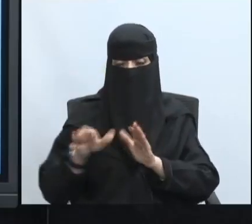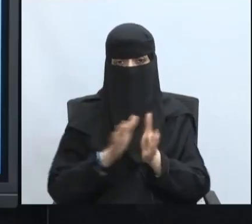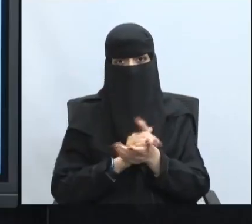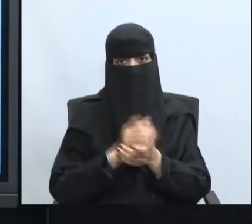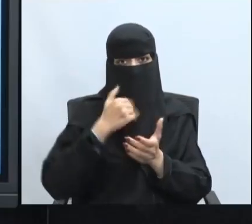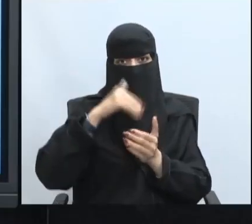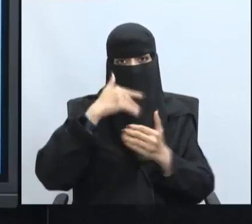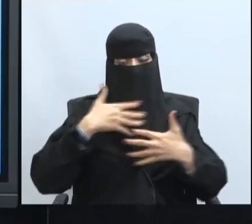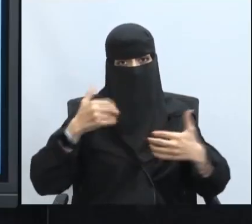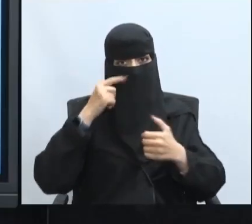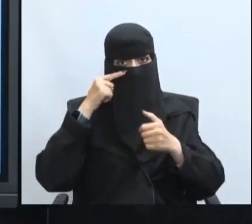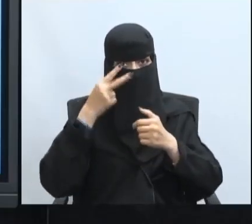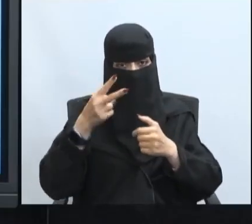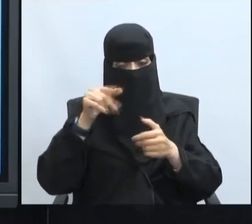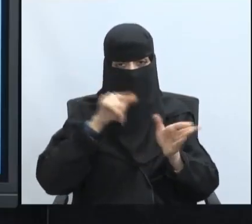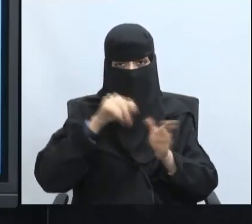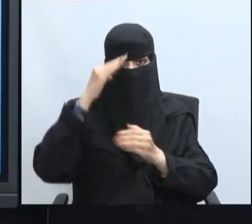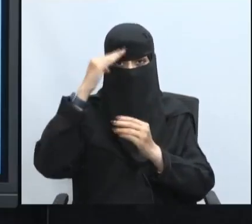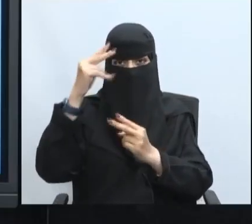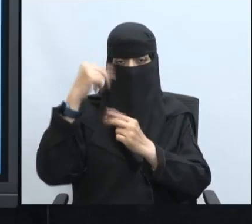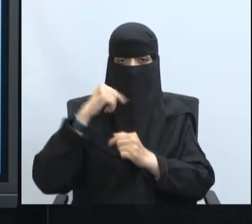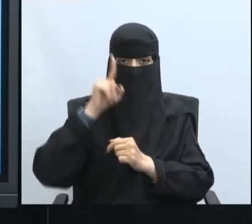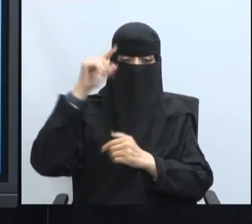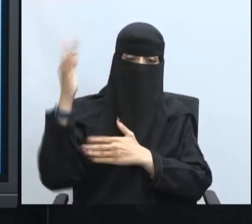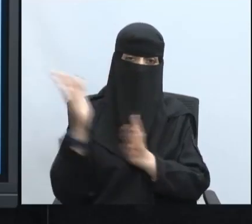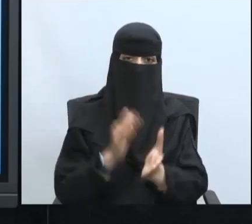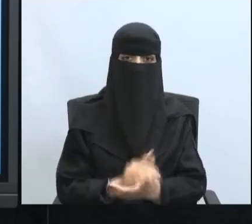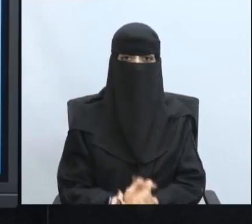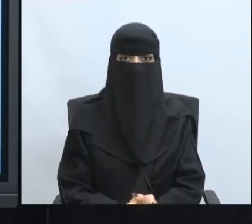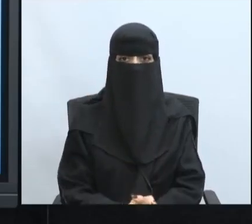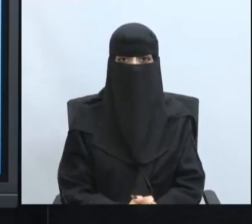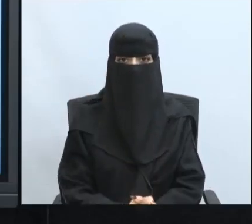اليوم سعيد بتواجدي معكم أراكم قريباً إن شاء الله